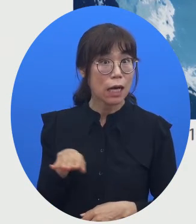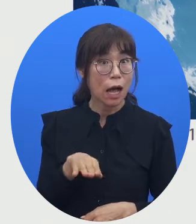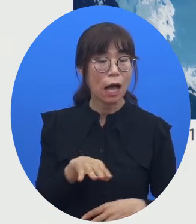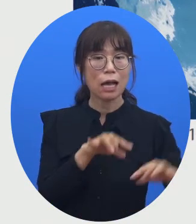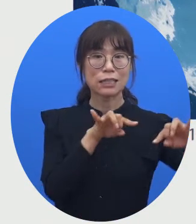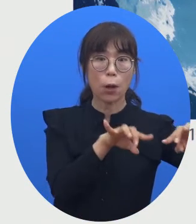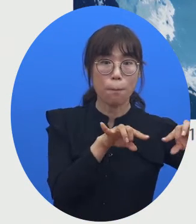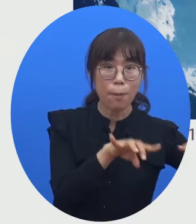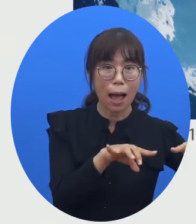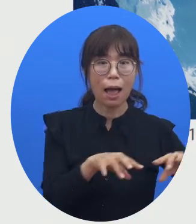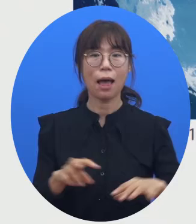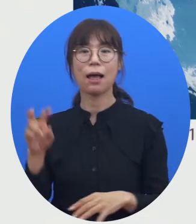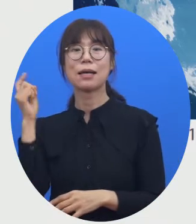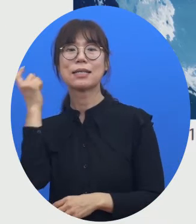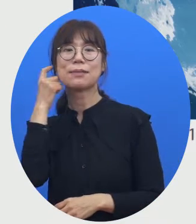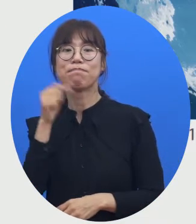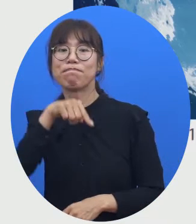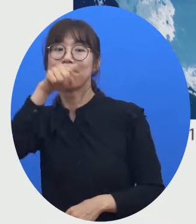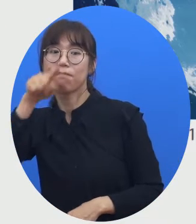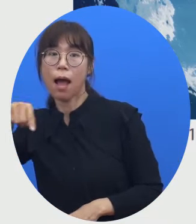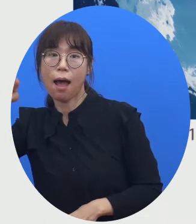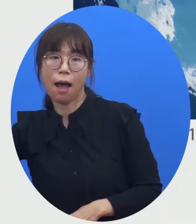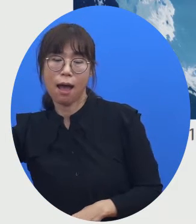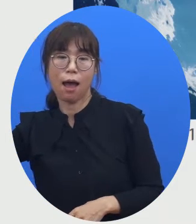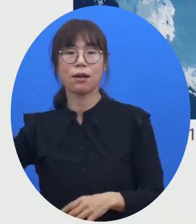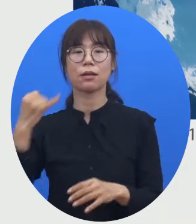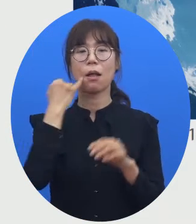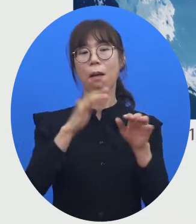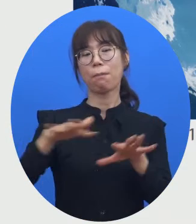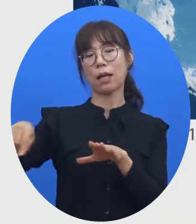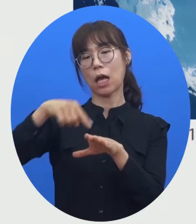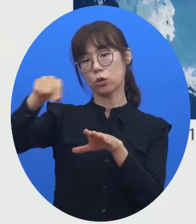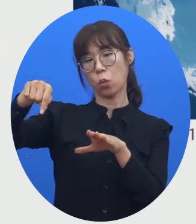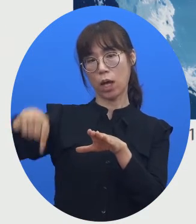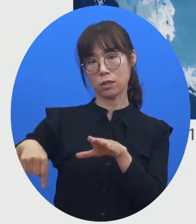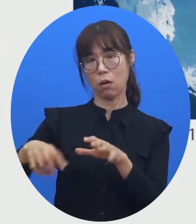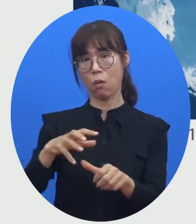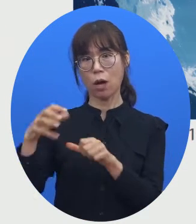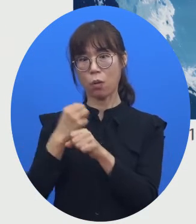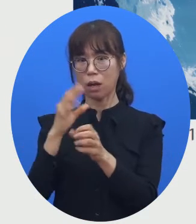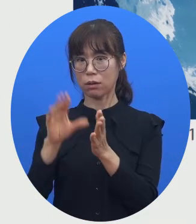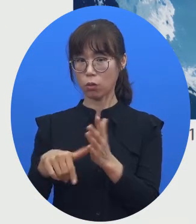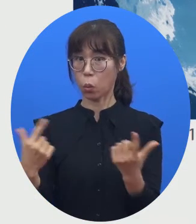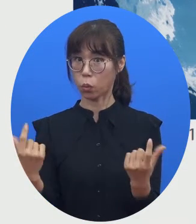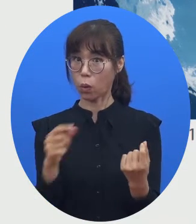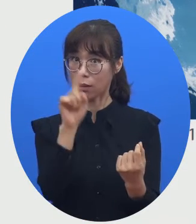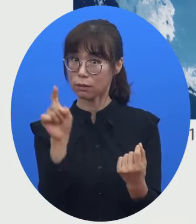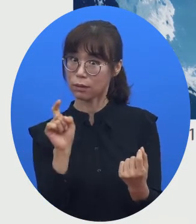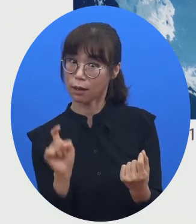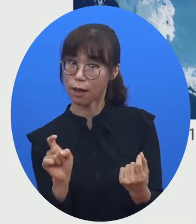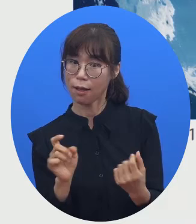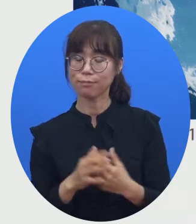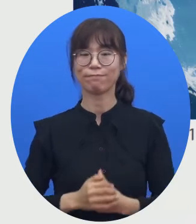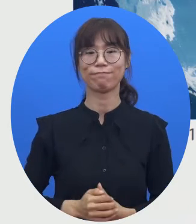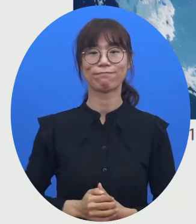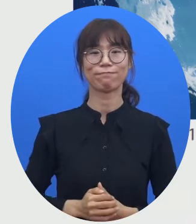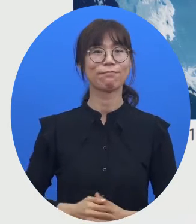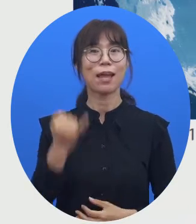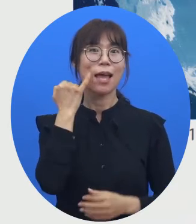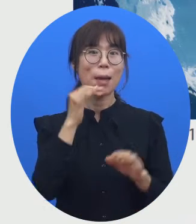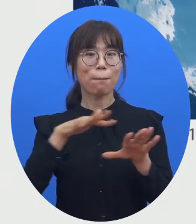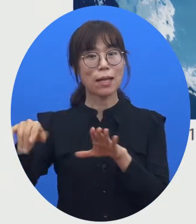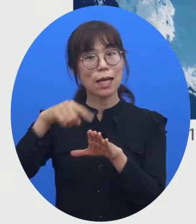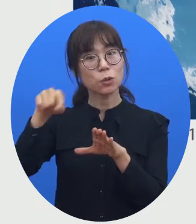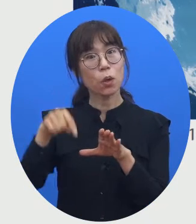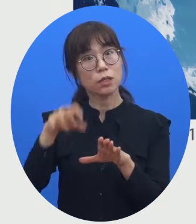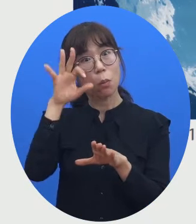음파를 바닷속에서도 똑같이 응용할 수 있을까 한번 이야기해 볼 건데요. 우리가 바닷속에서 보는